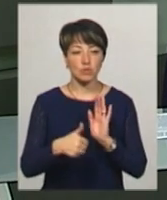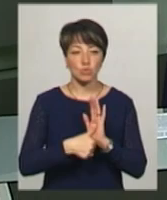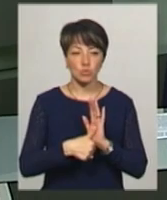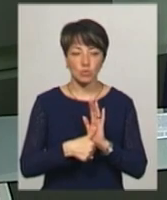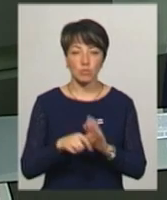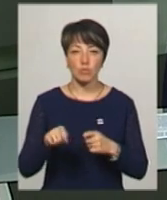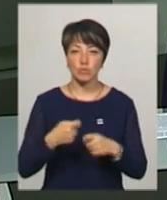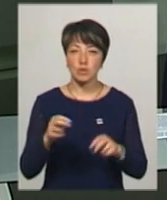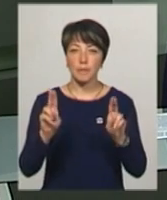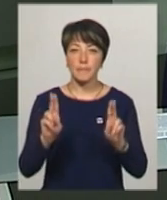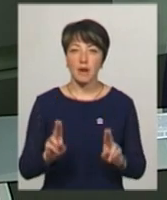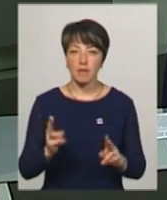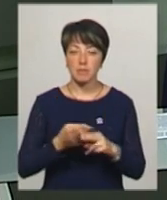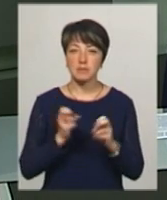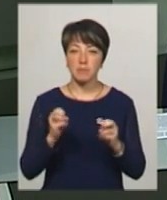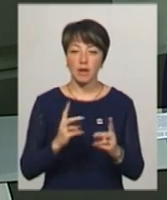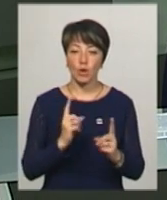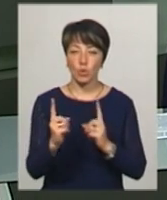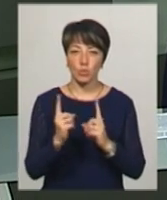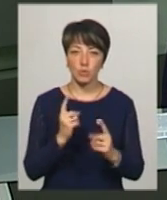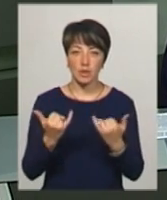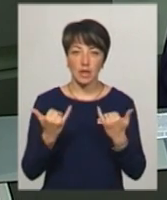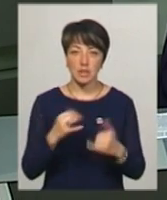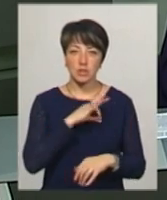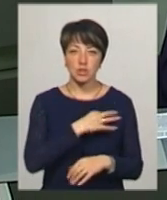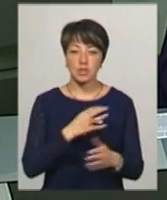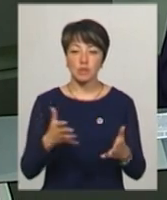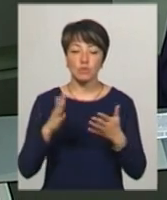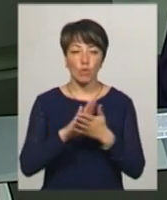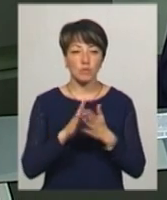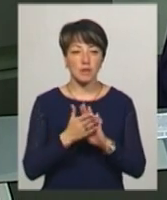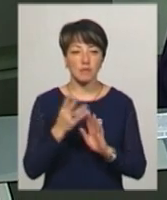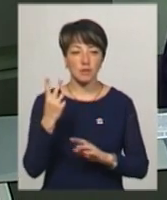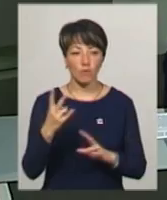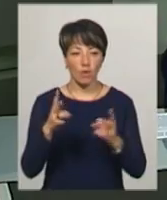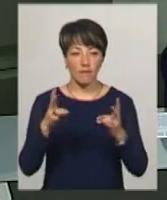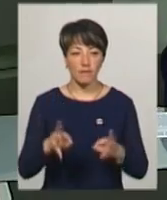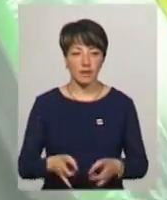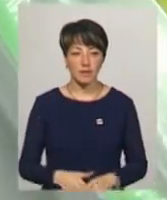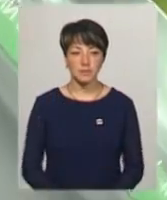«Порушення правил безпеки дорожнього руху». Наразі слідчі з'ясовують обставини двох аварій.